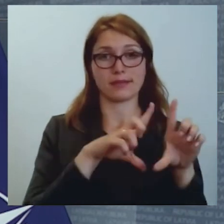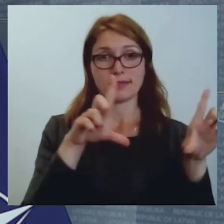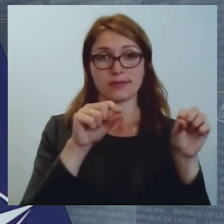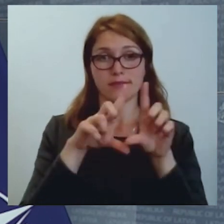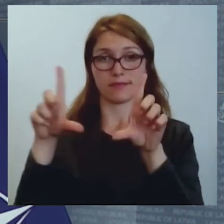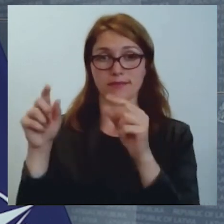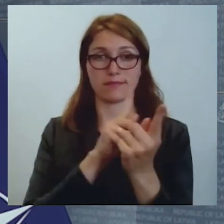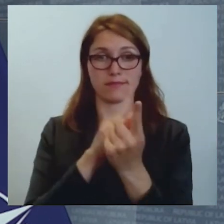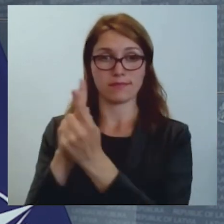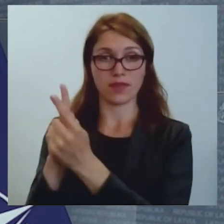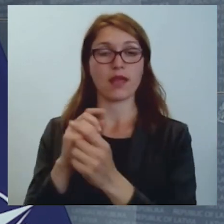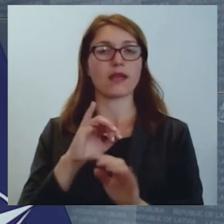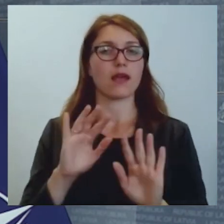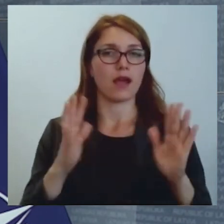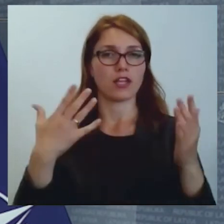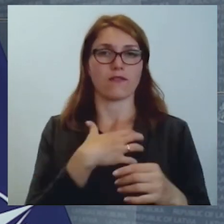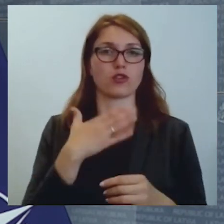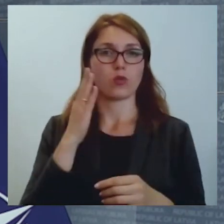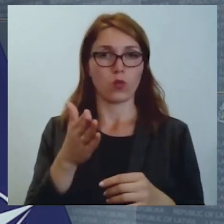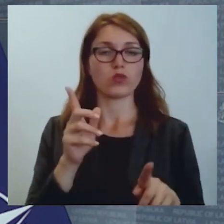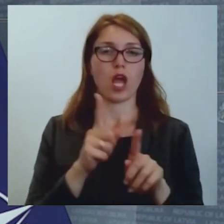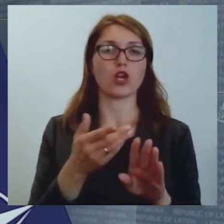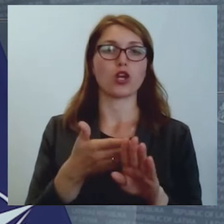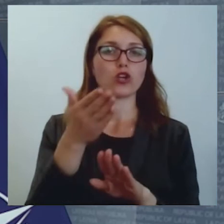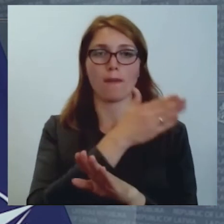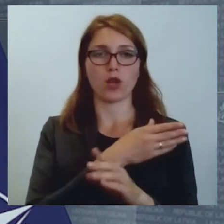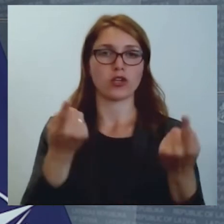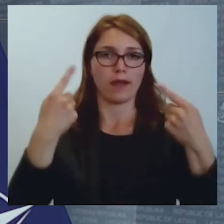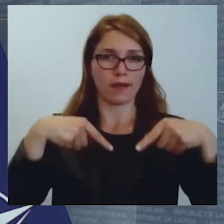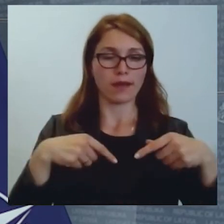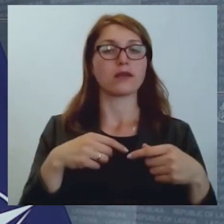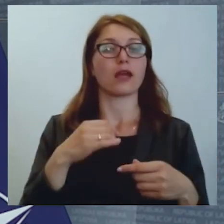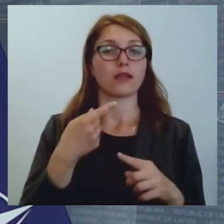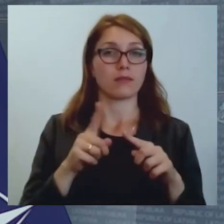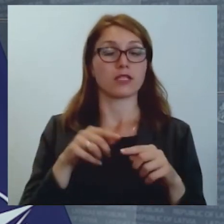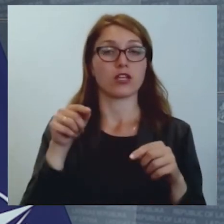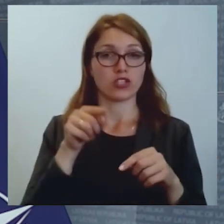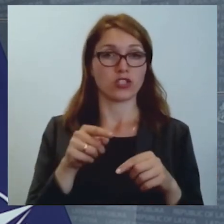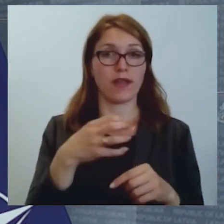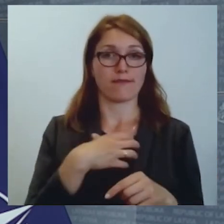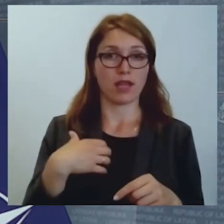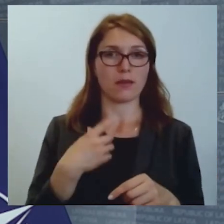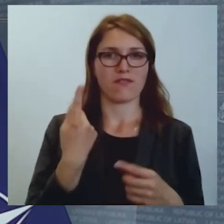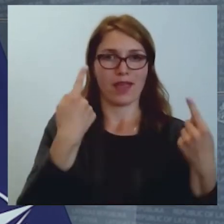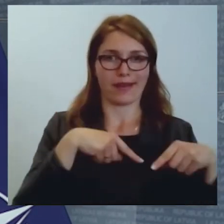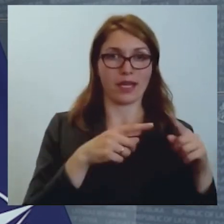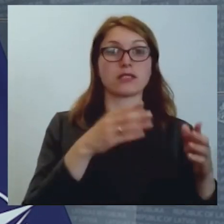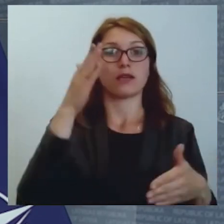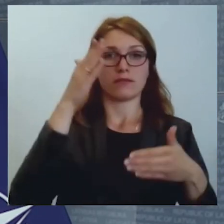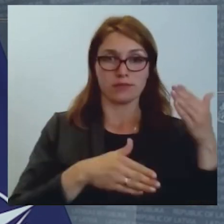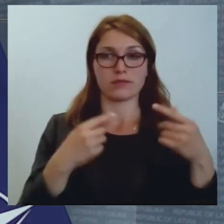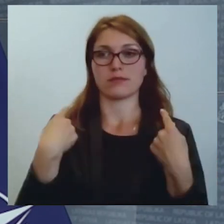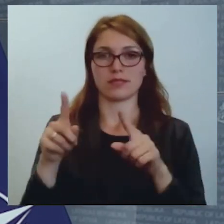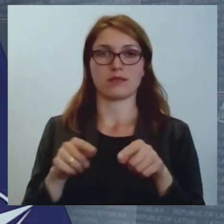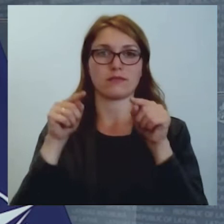nepieciešams, kā to jau pierādīja iepriekšējās krīzes, ja šī valdība praktiski visu laiku no vienas krīzes uz otru strādā. Covid krīze